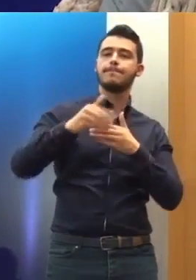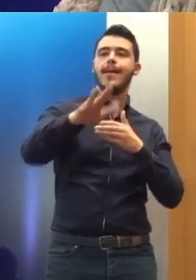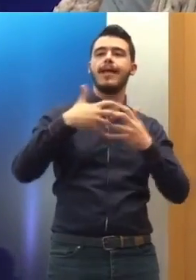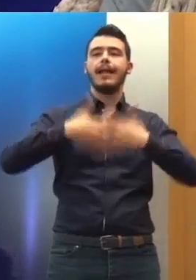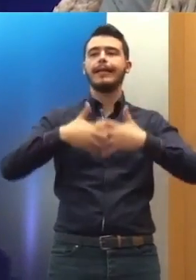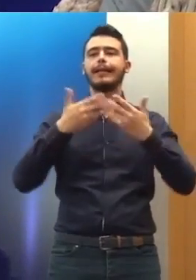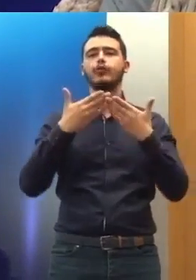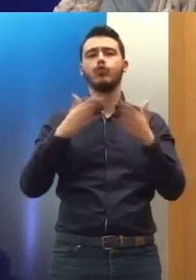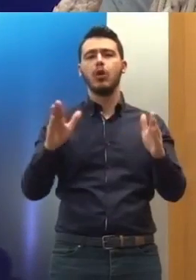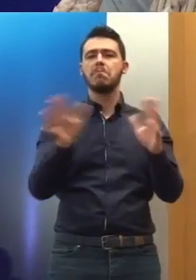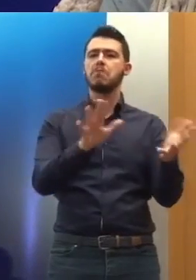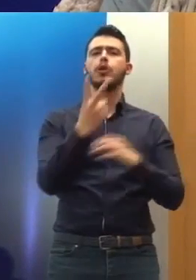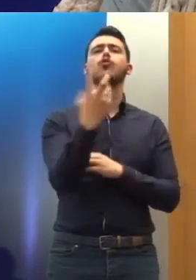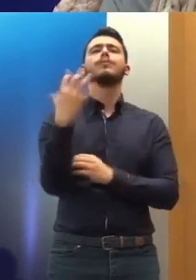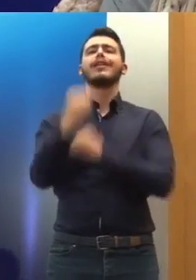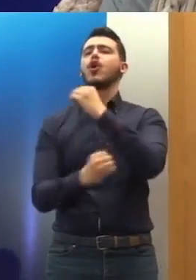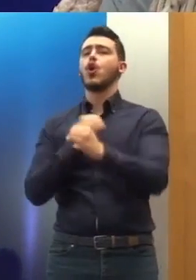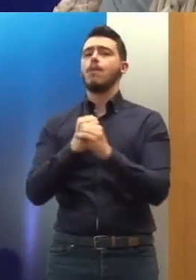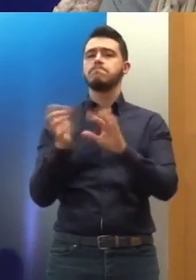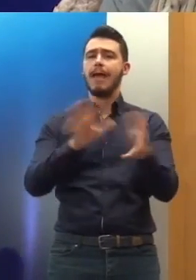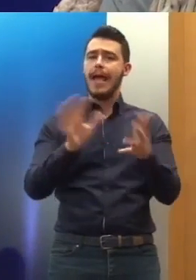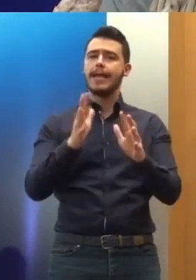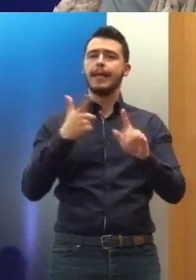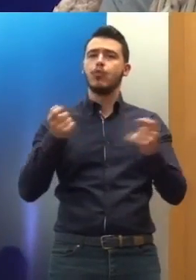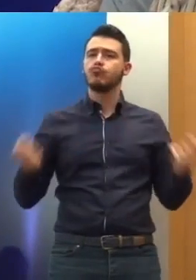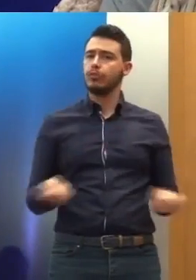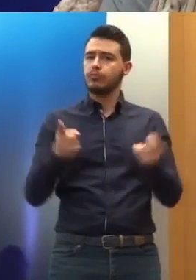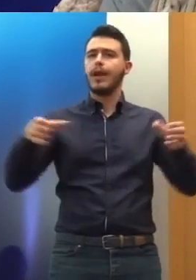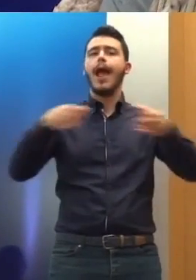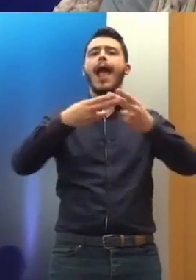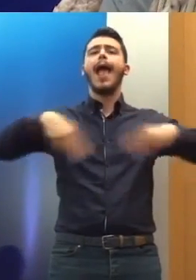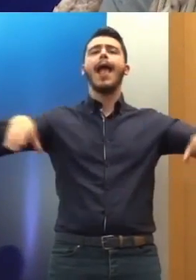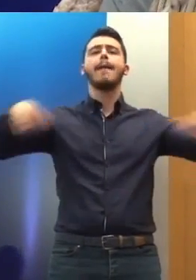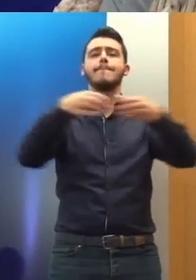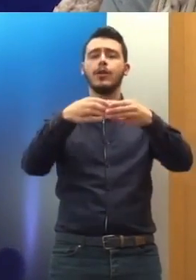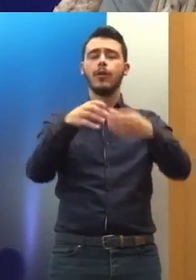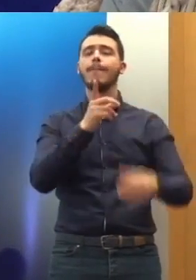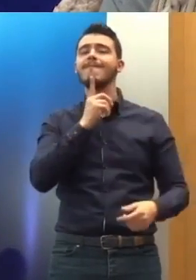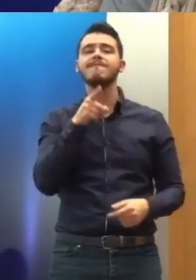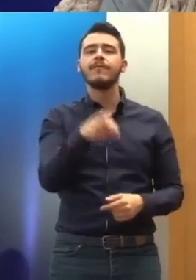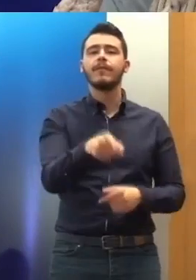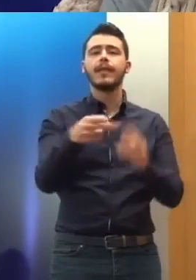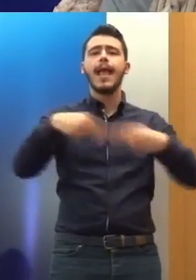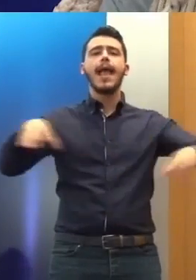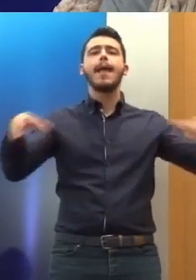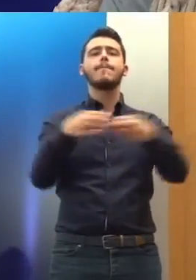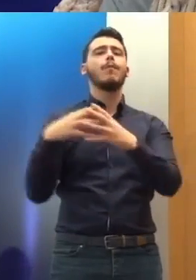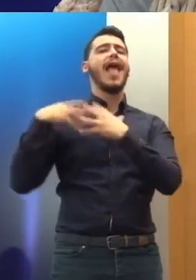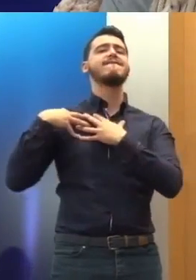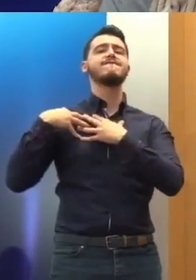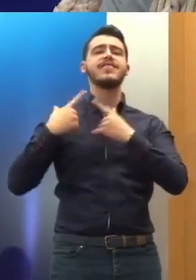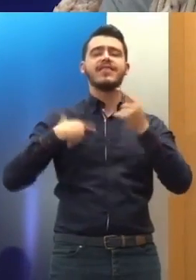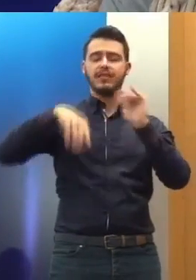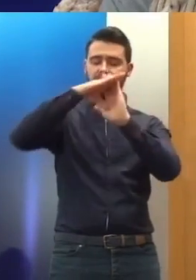χρόνια επομένως, 25 χρόνια. Είναι μια Επιτροπή η οποία έχει ως αρμοδιότητα